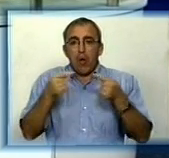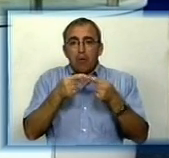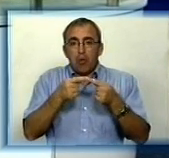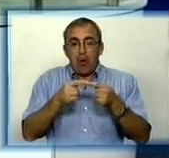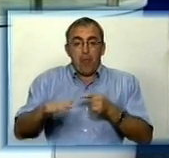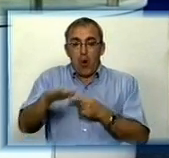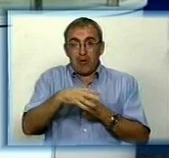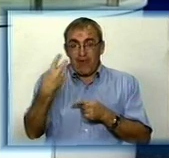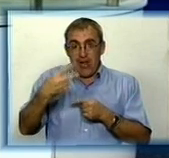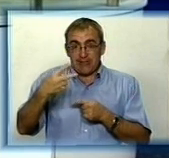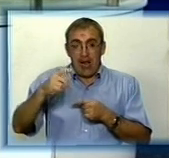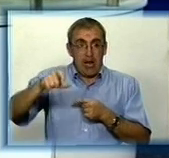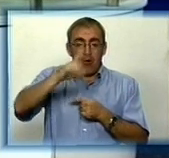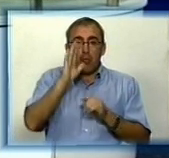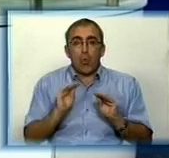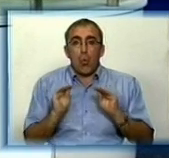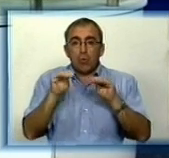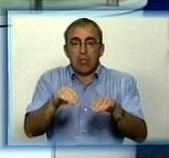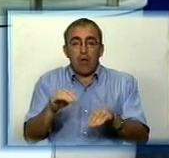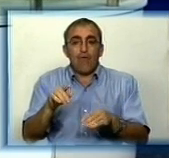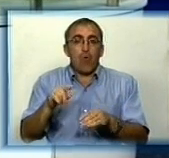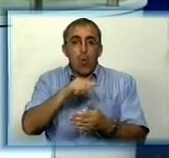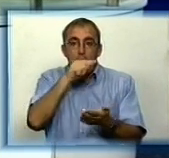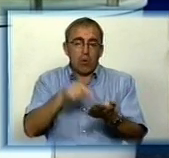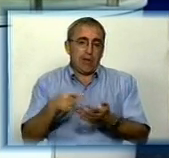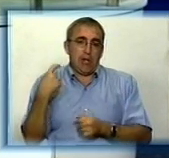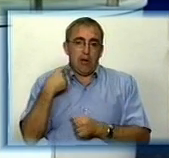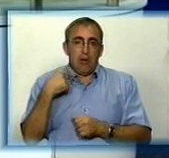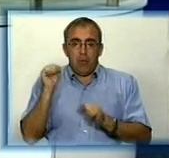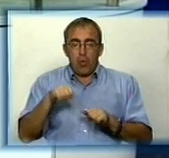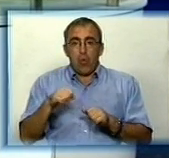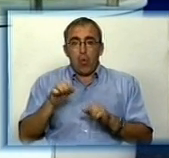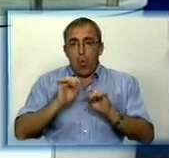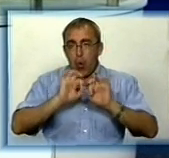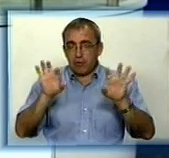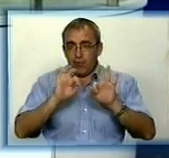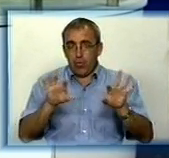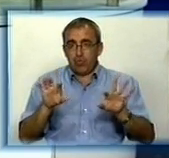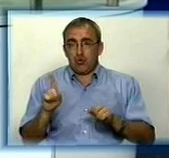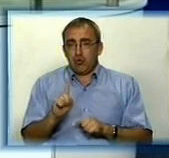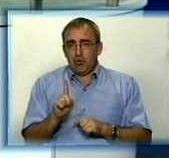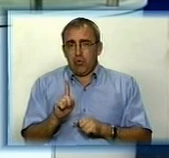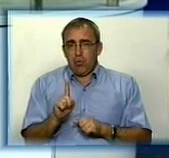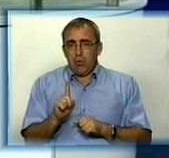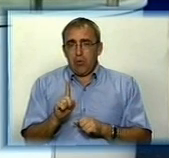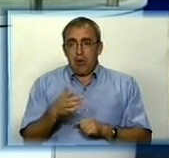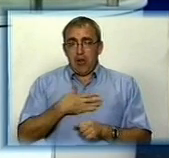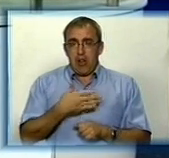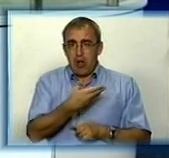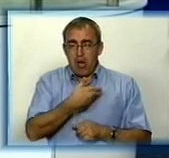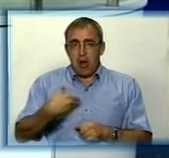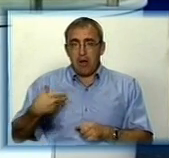площадок, які будуть установлені в місті Кировограді. Я можу вам озвучити, я думаю, що нашим